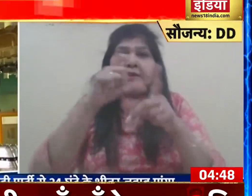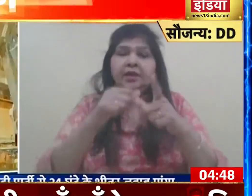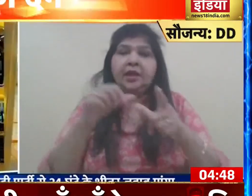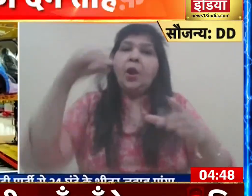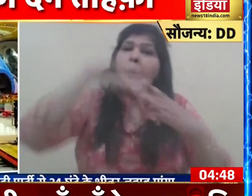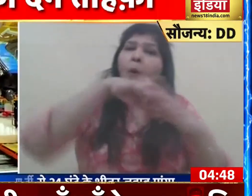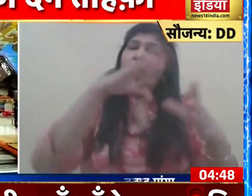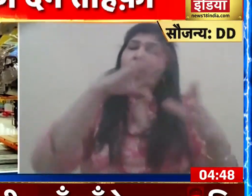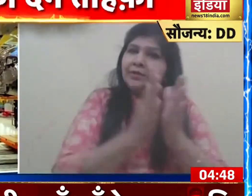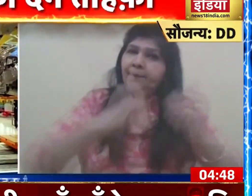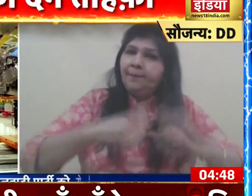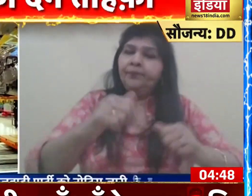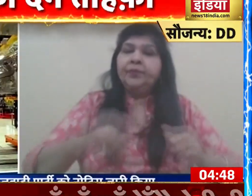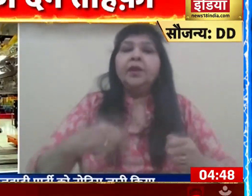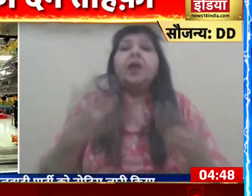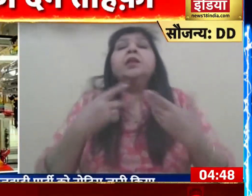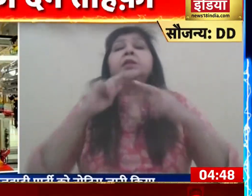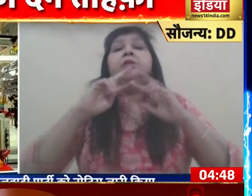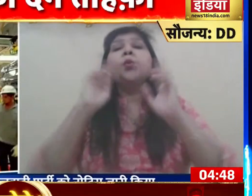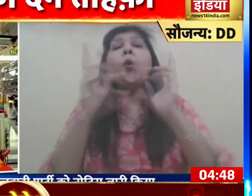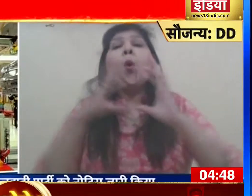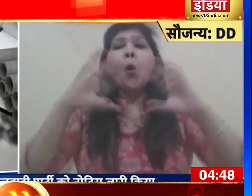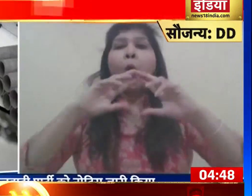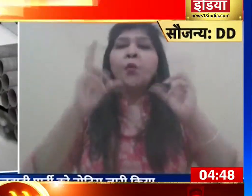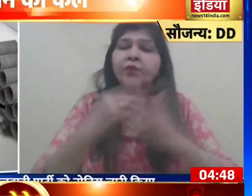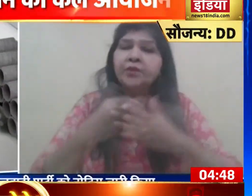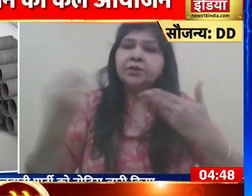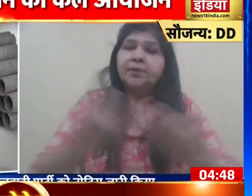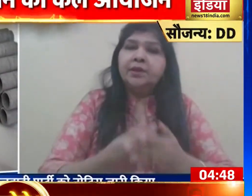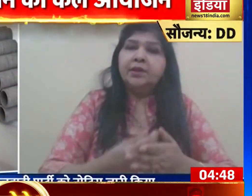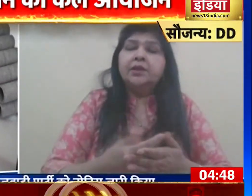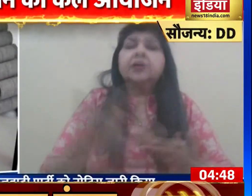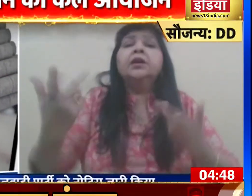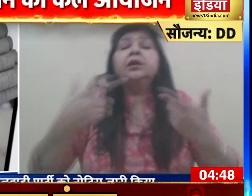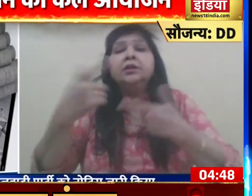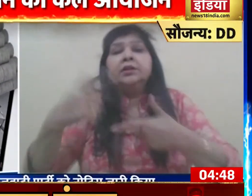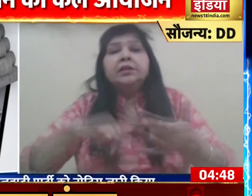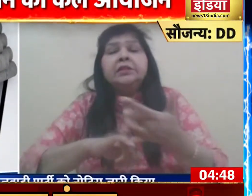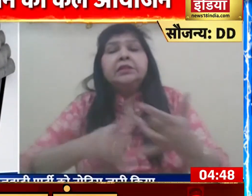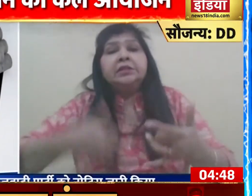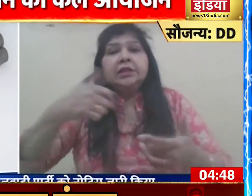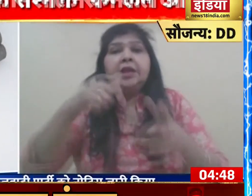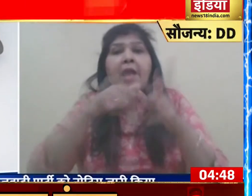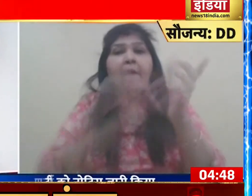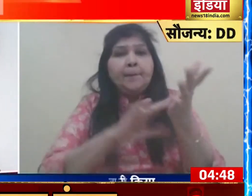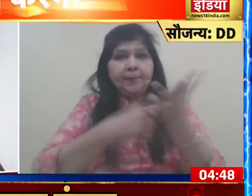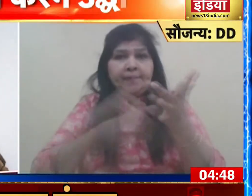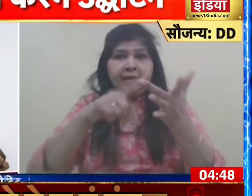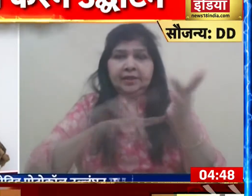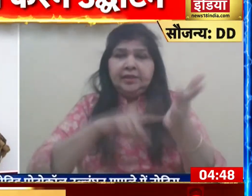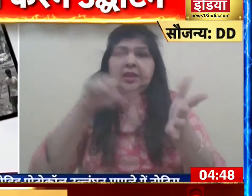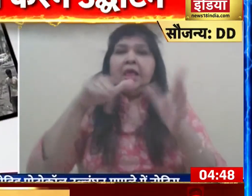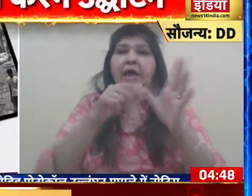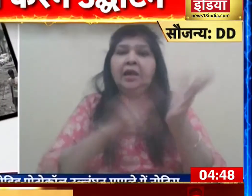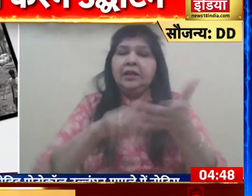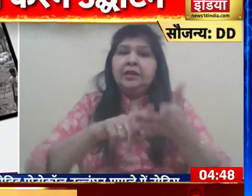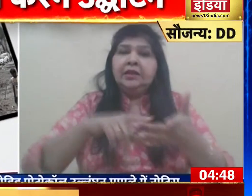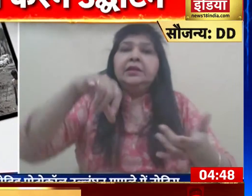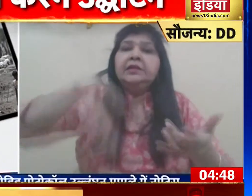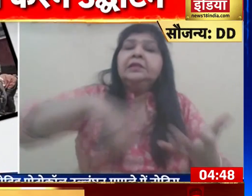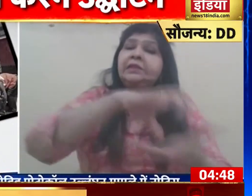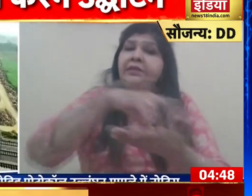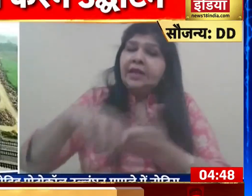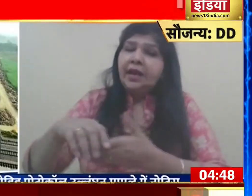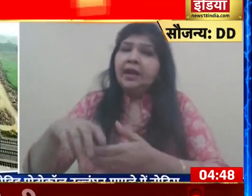सम्मेलन में उद्ध्योग और आंतरिक व्यापार्थ संवर्धन विभाग के विश्य सचिव, अमरित लाल मीना और केंद्र तथाराज सरकारों के